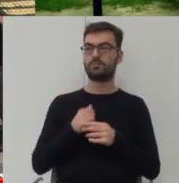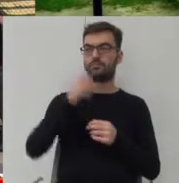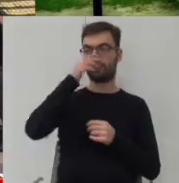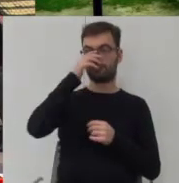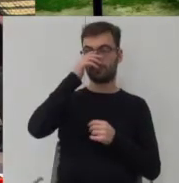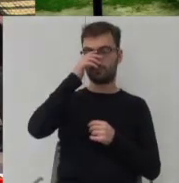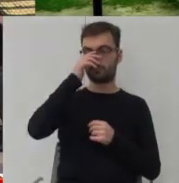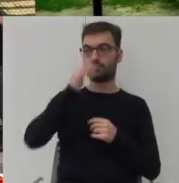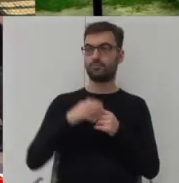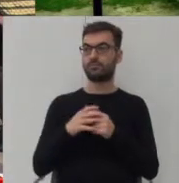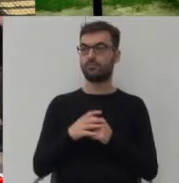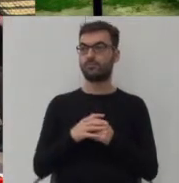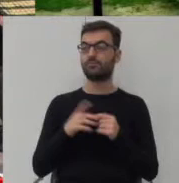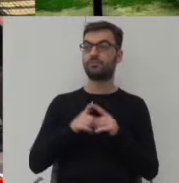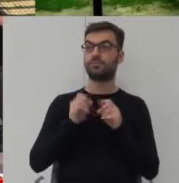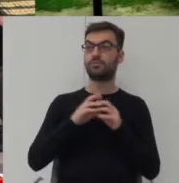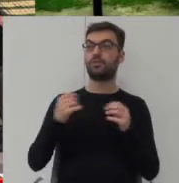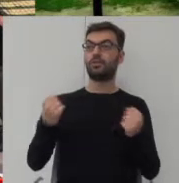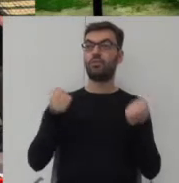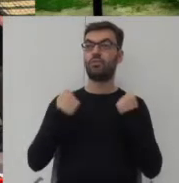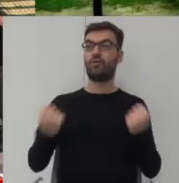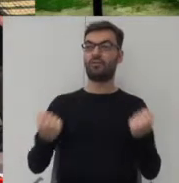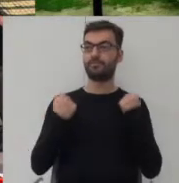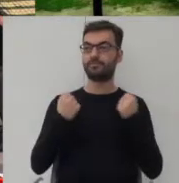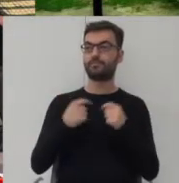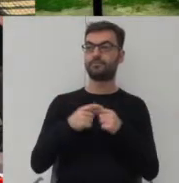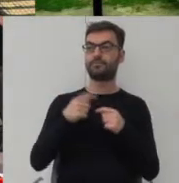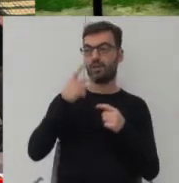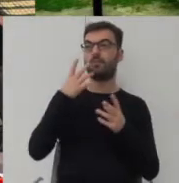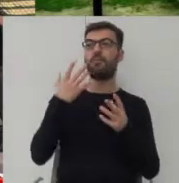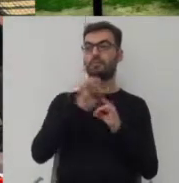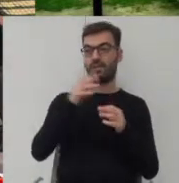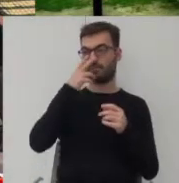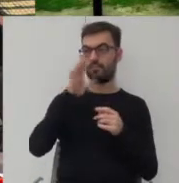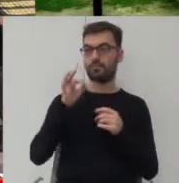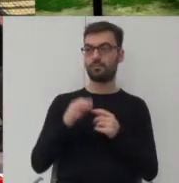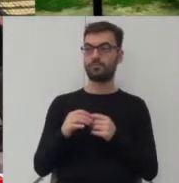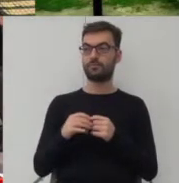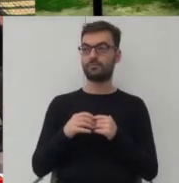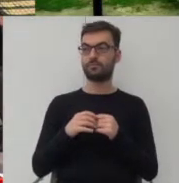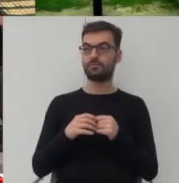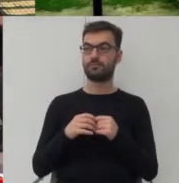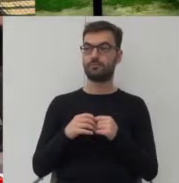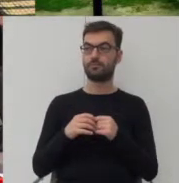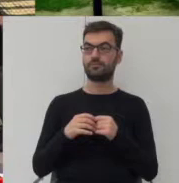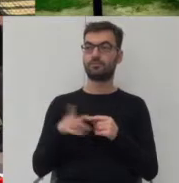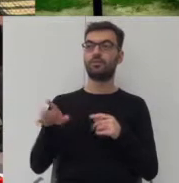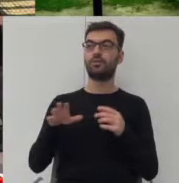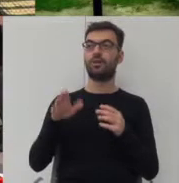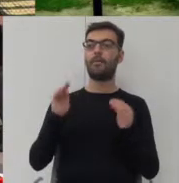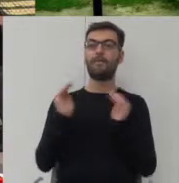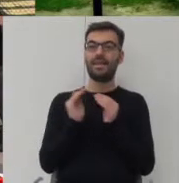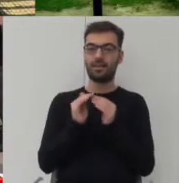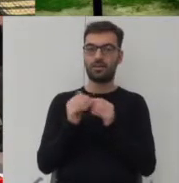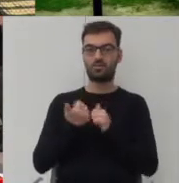No i oczywiście mamy też siłownie, pokazujemy je nie bez przyczyny, bo to są te mikroobiekty